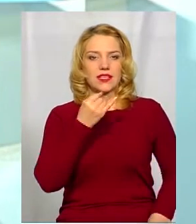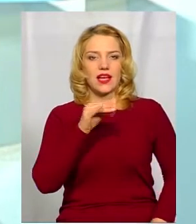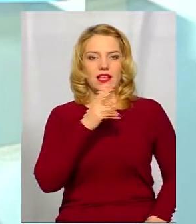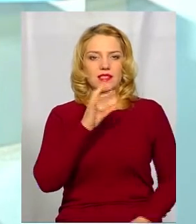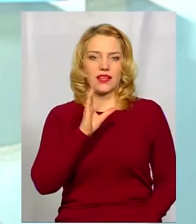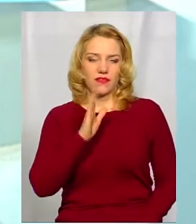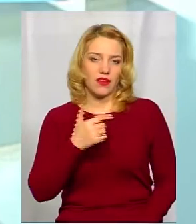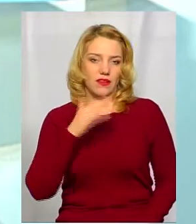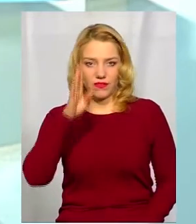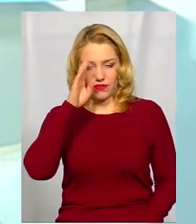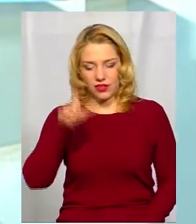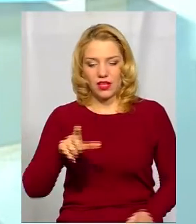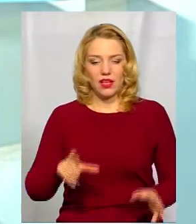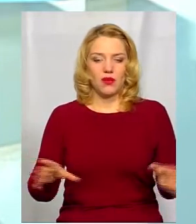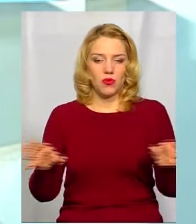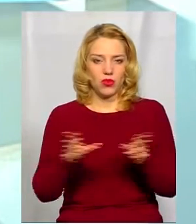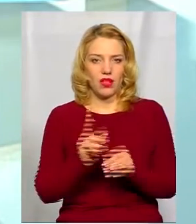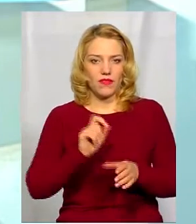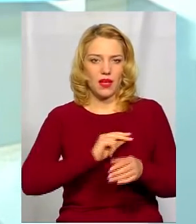майстерці, ноутбук,